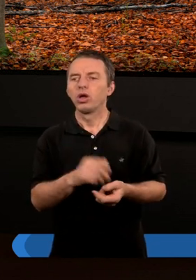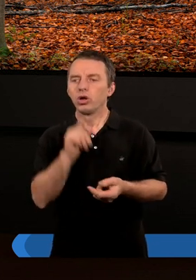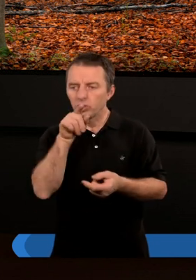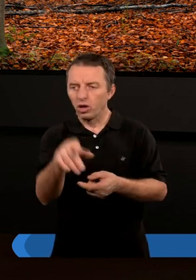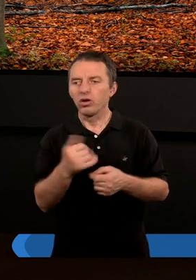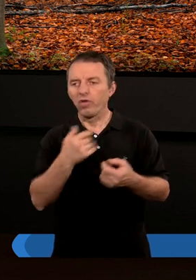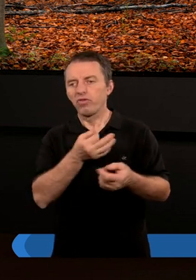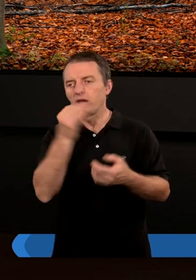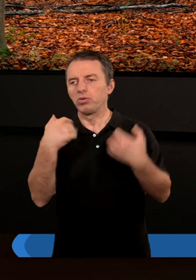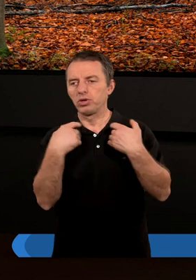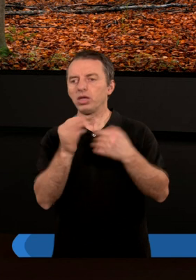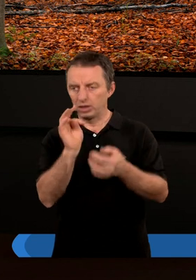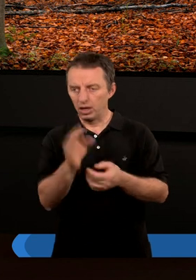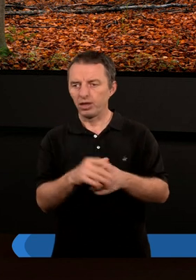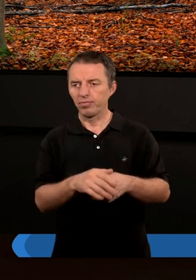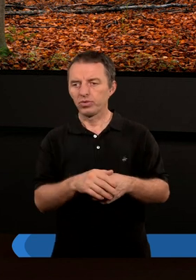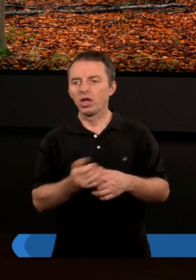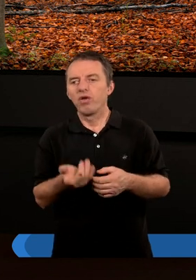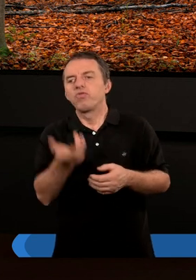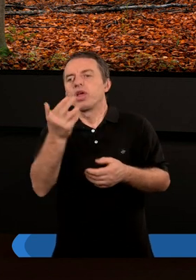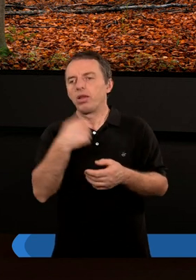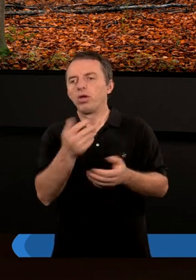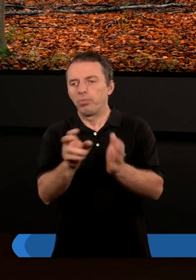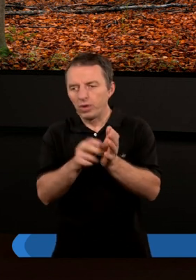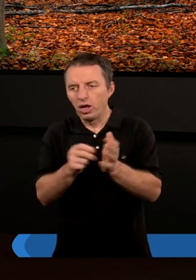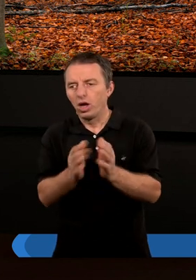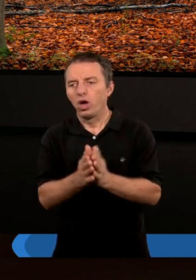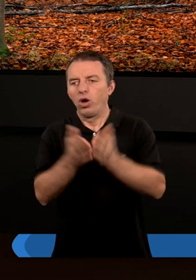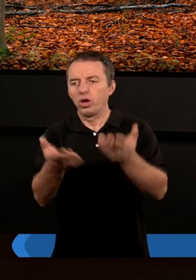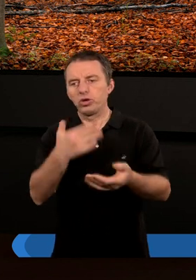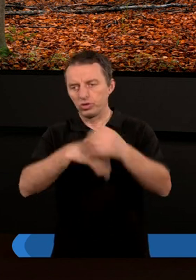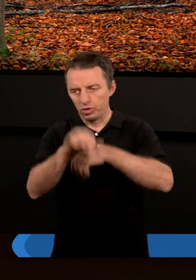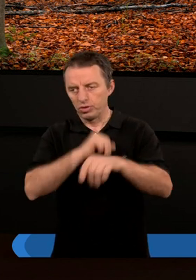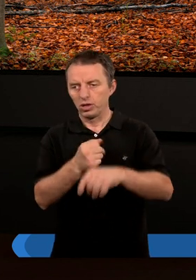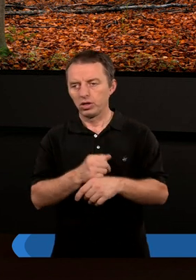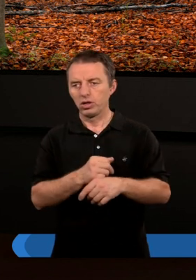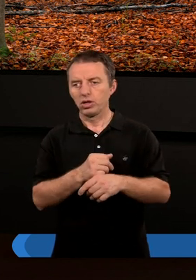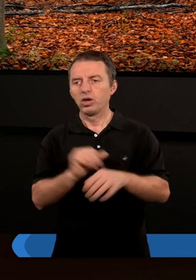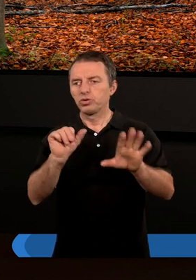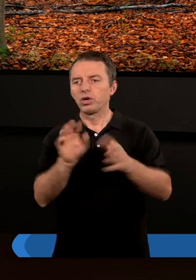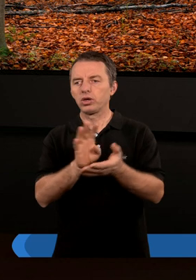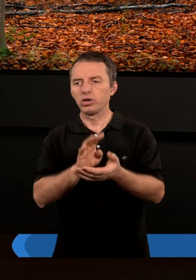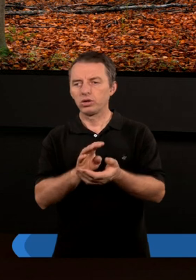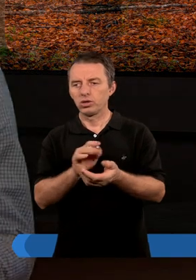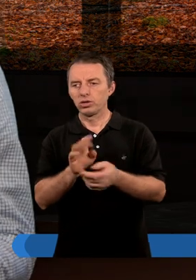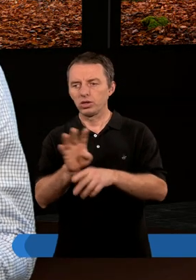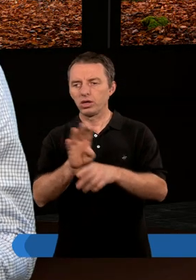że jeszcze wiele mi brakuje. Ale otwórzmy jeszcze list do Rzymian 6.14.